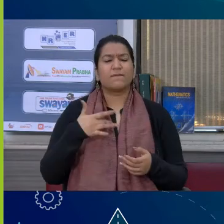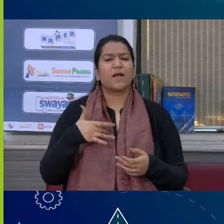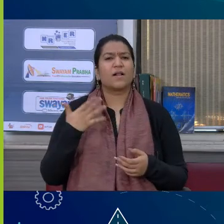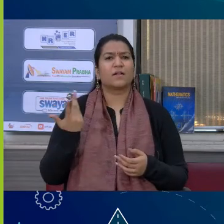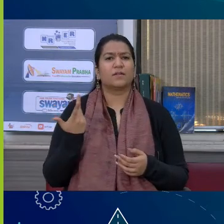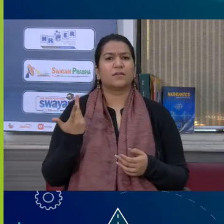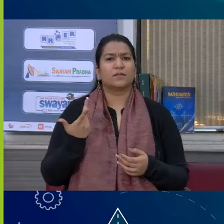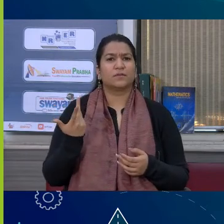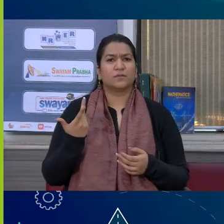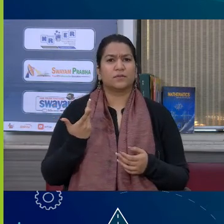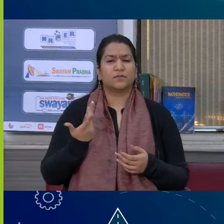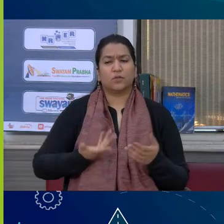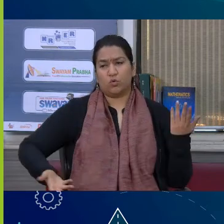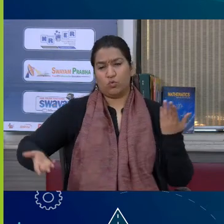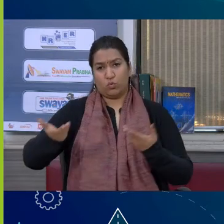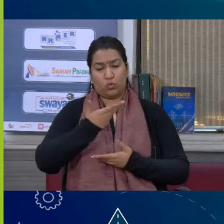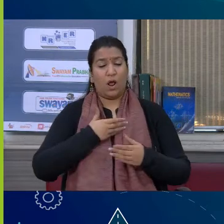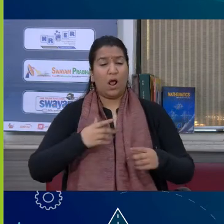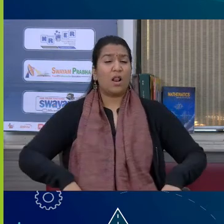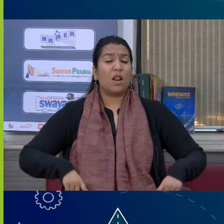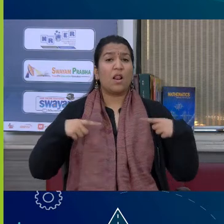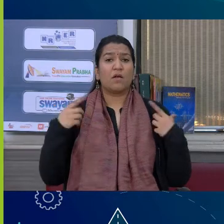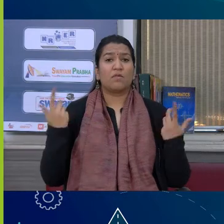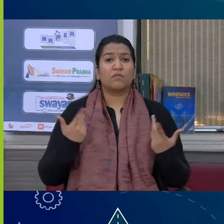अपने आपको भी नहीं भुल करता है